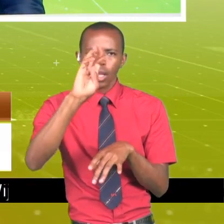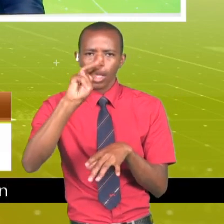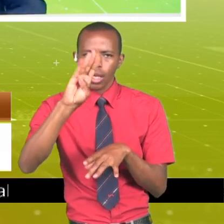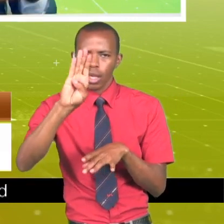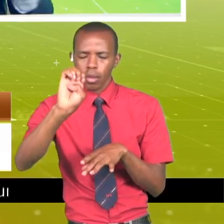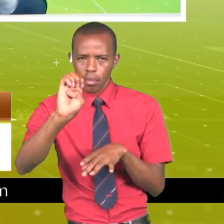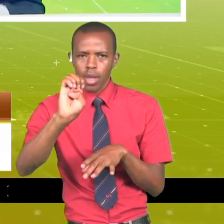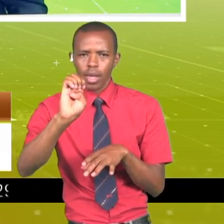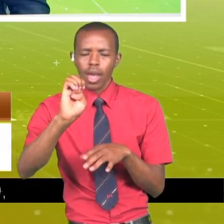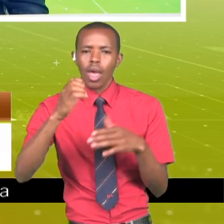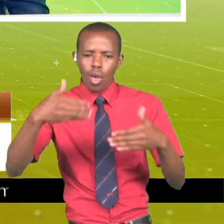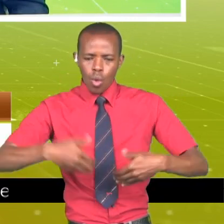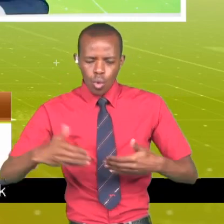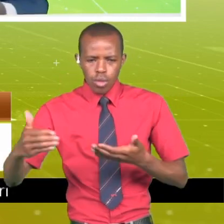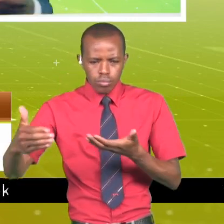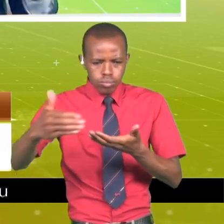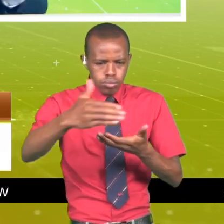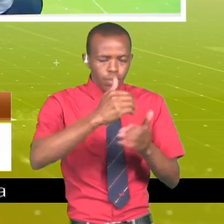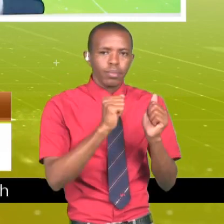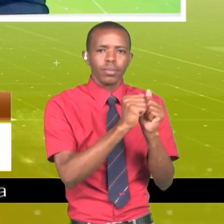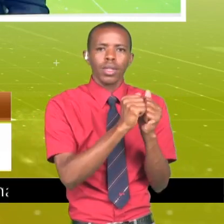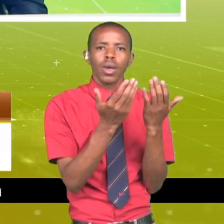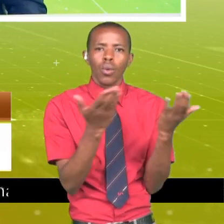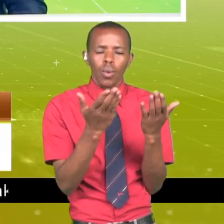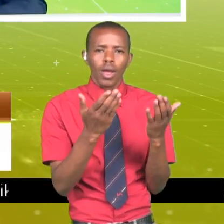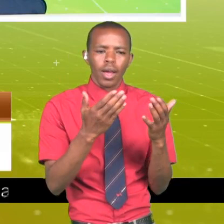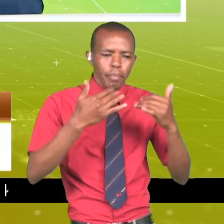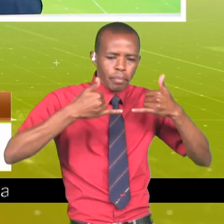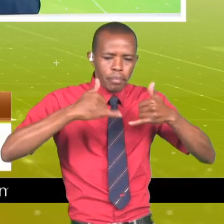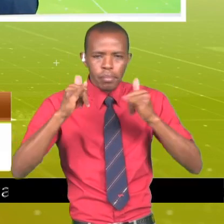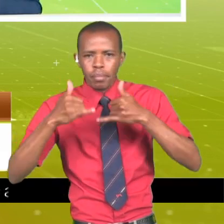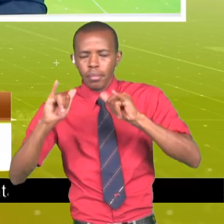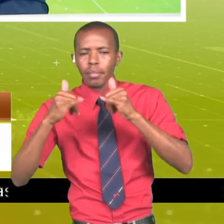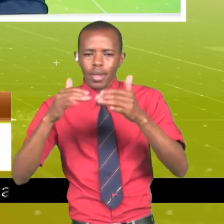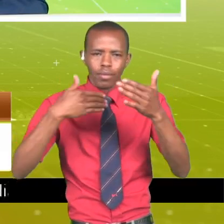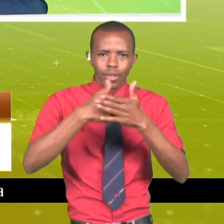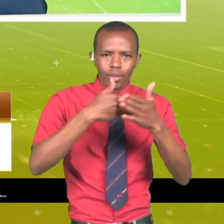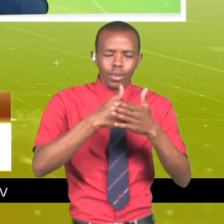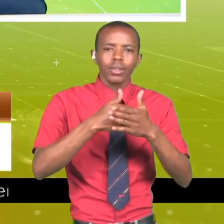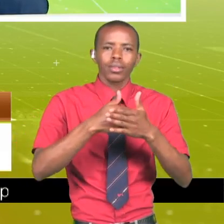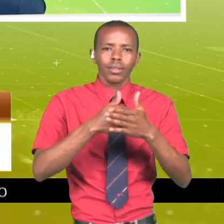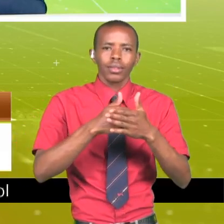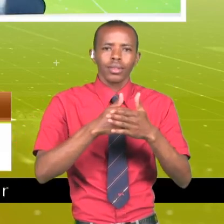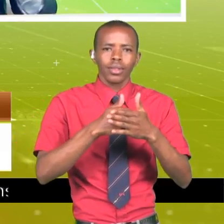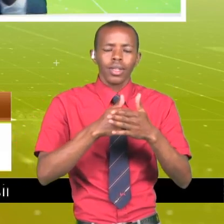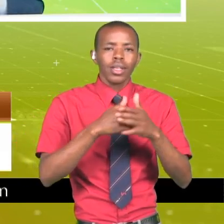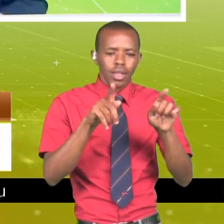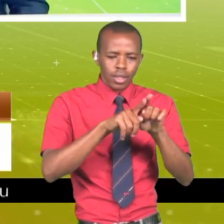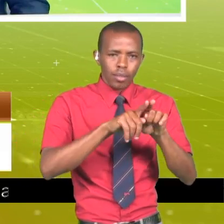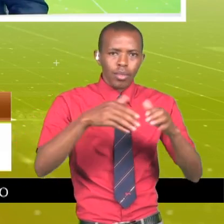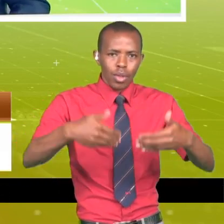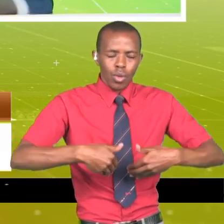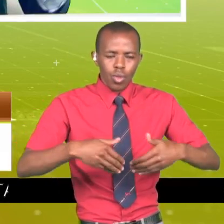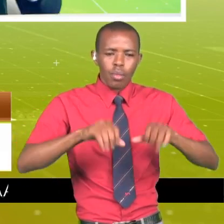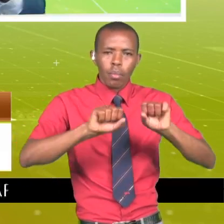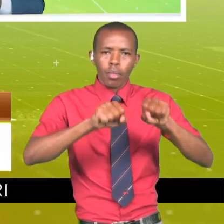kuwaleta vijana pamoja. Pale ambapo vijana wanacheza michezo ya mpira. Na pia wale vijana wa